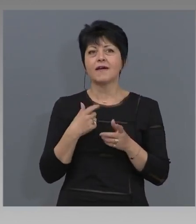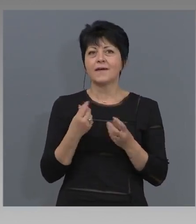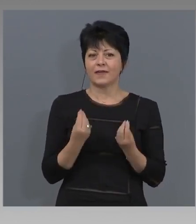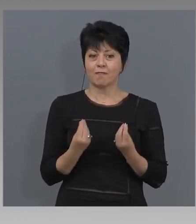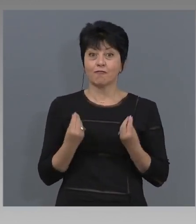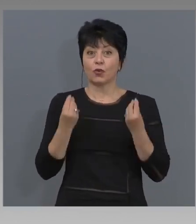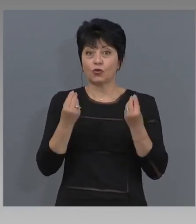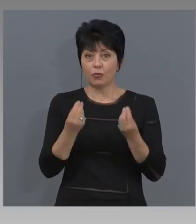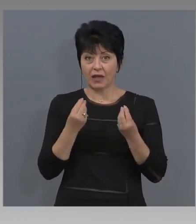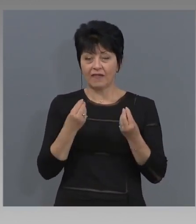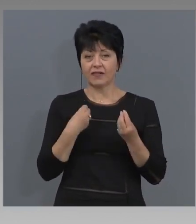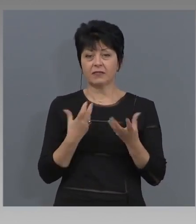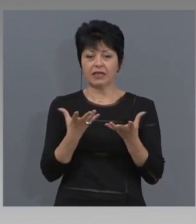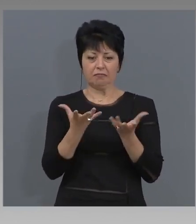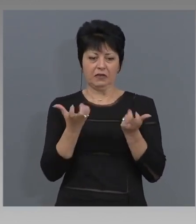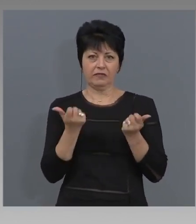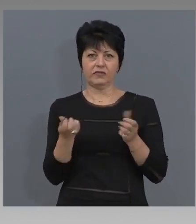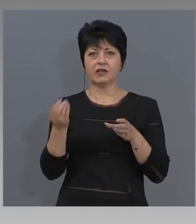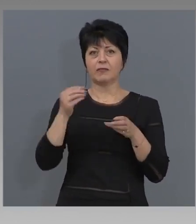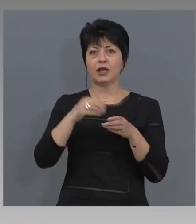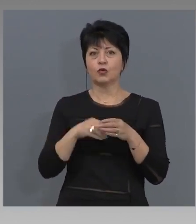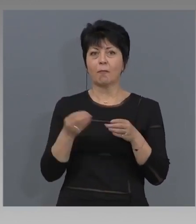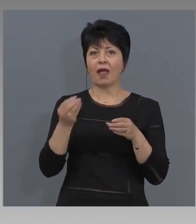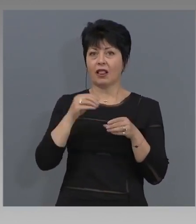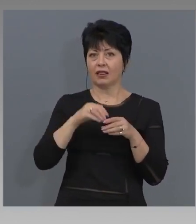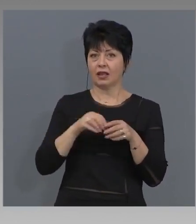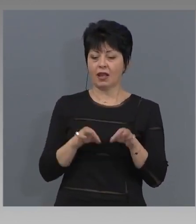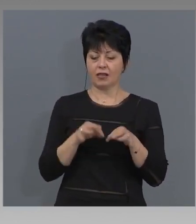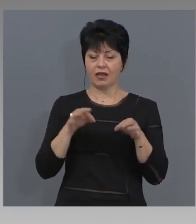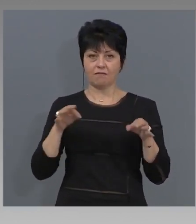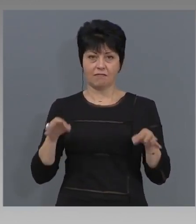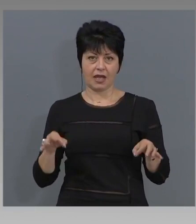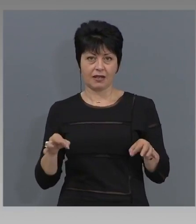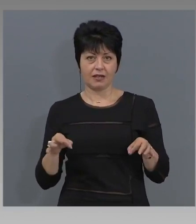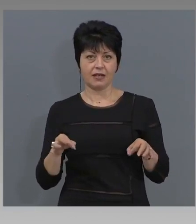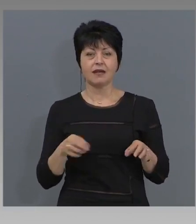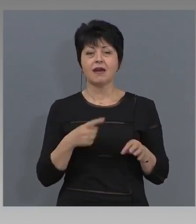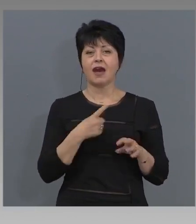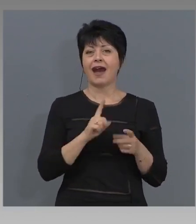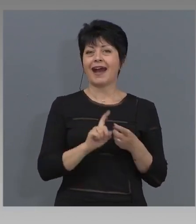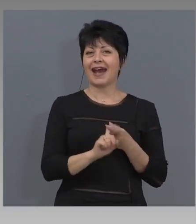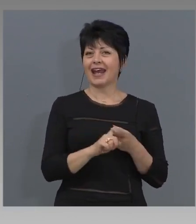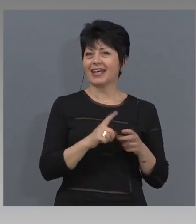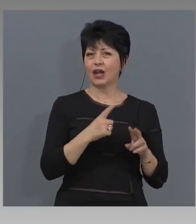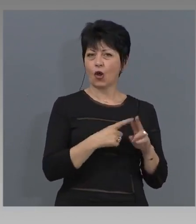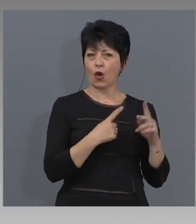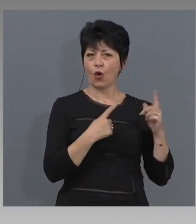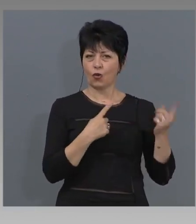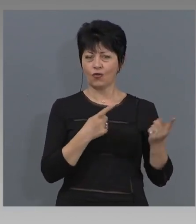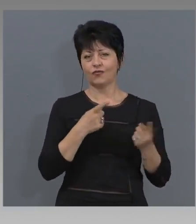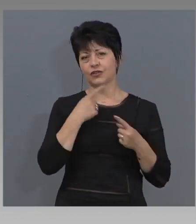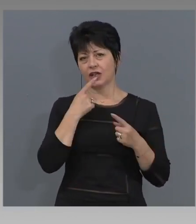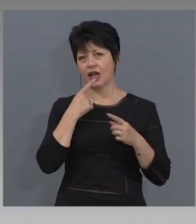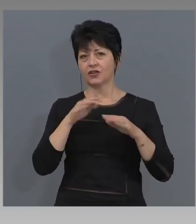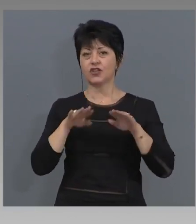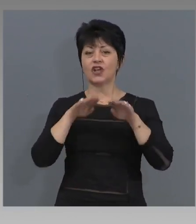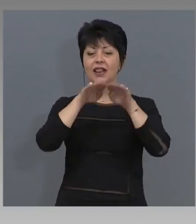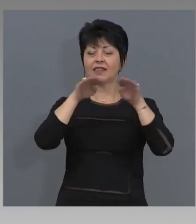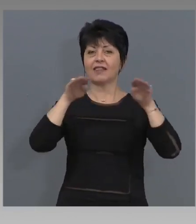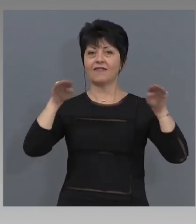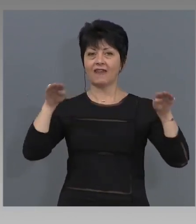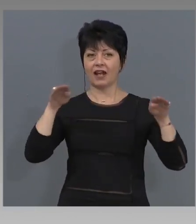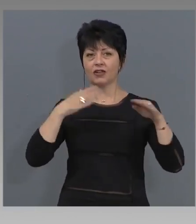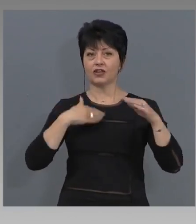допълнителни мерки. Ето и министр Карани Колов ще каже, че се и увеличи тавана за помощта на микро и